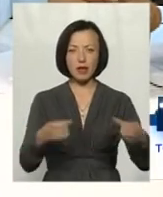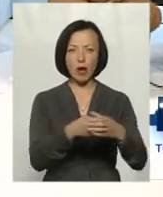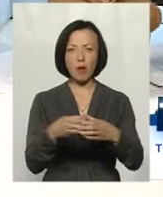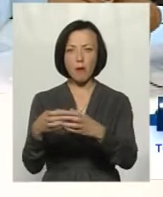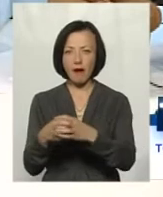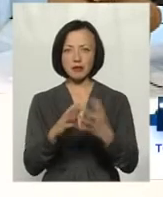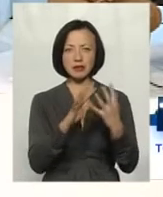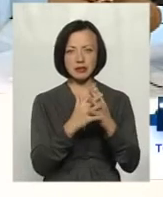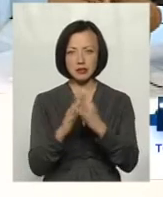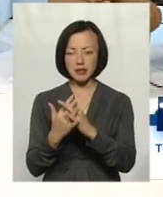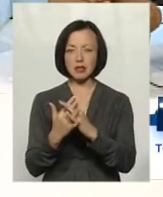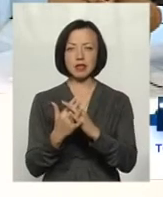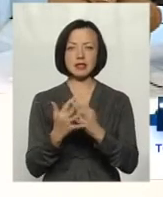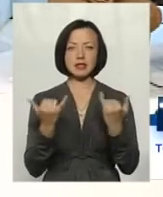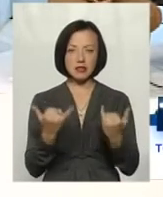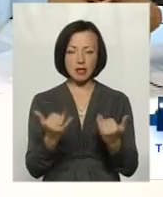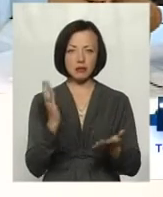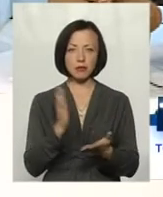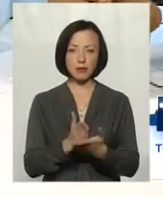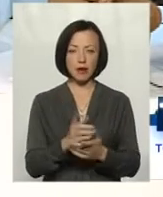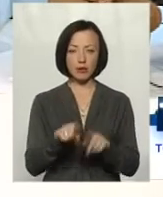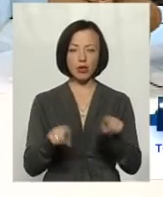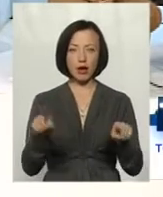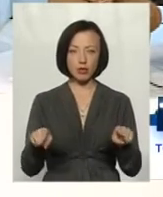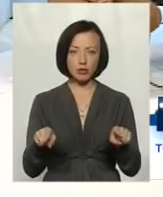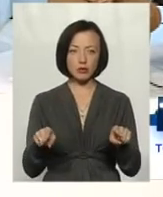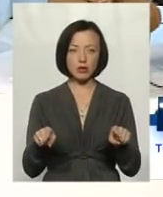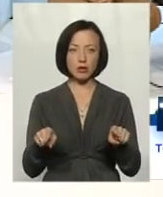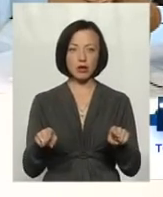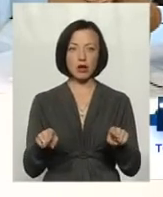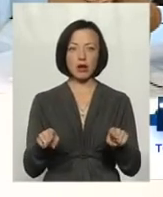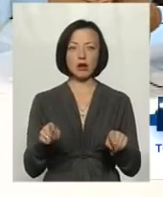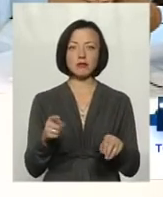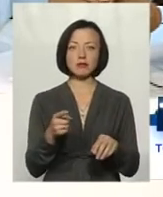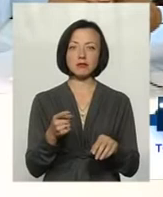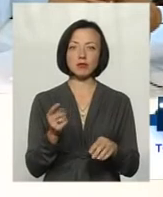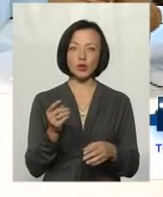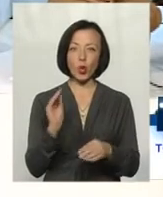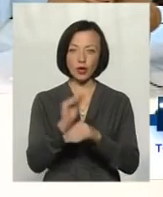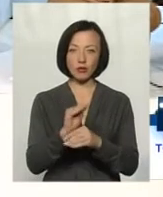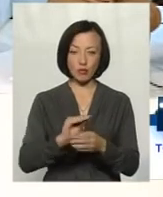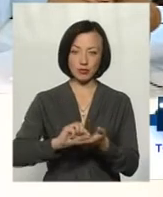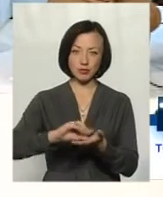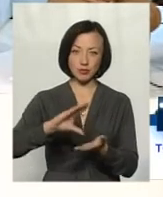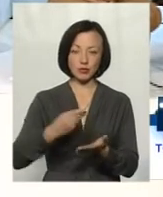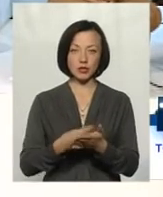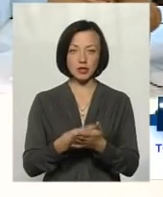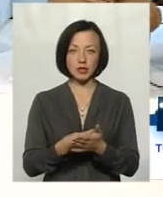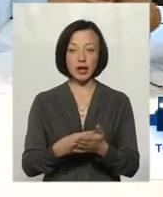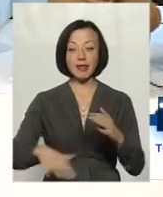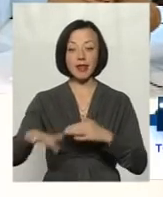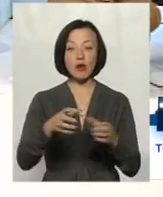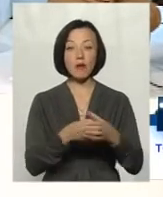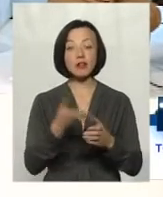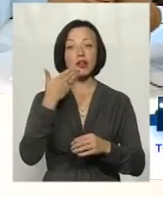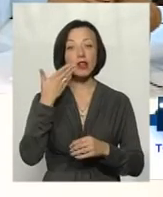тергромади зараз мають подекуди профіцити бюджетів. Зазвичайно, з тергромадами набагато легше. Але